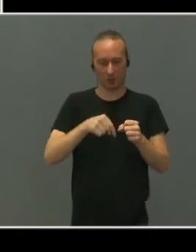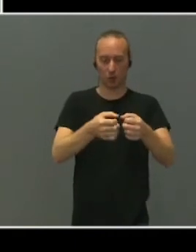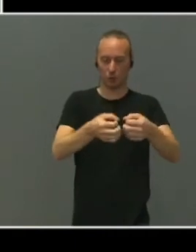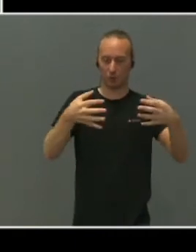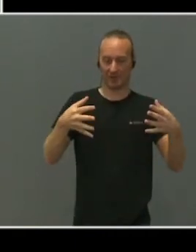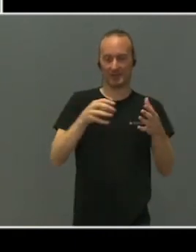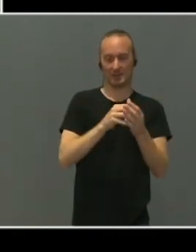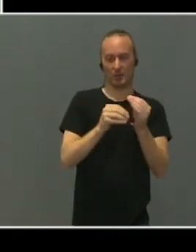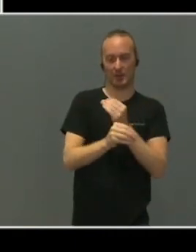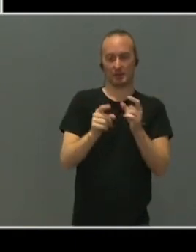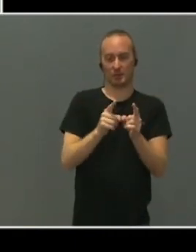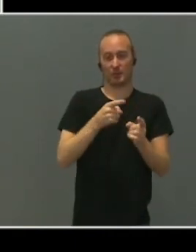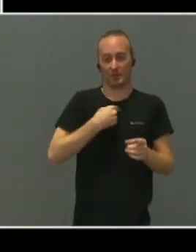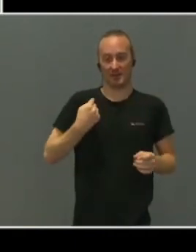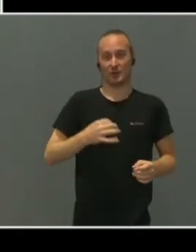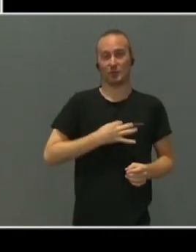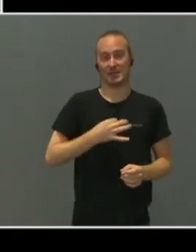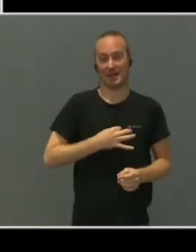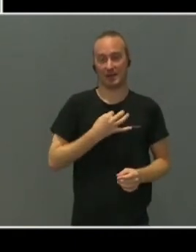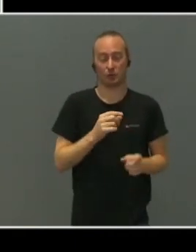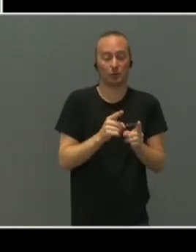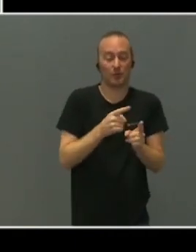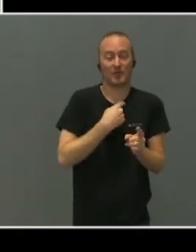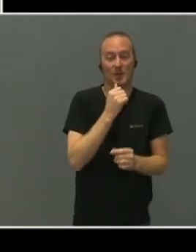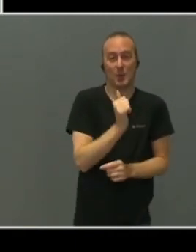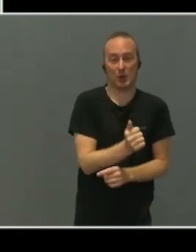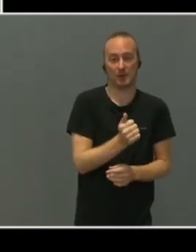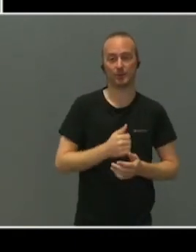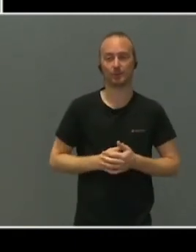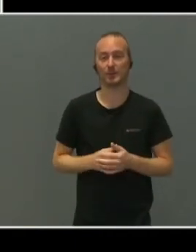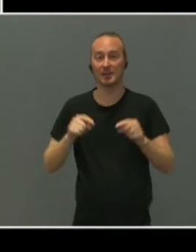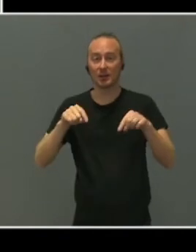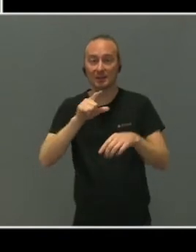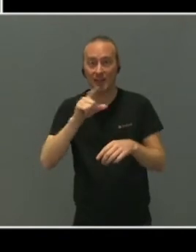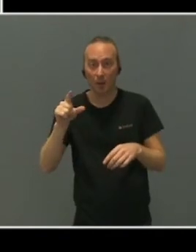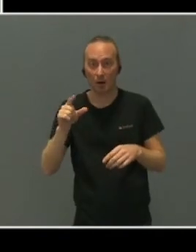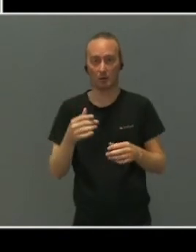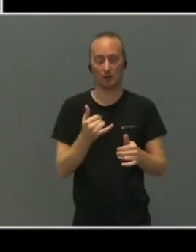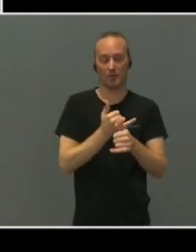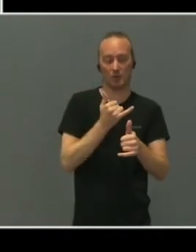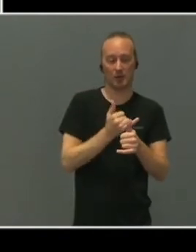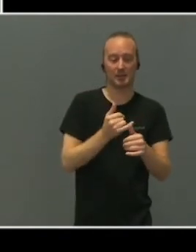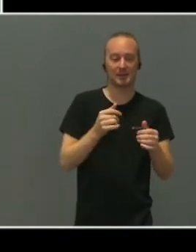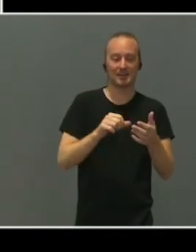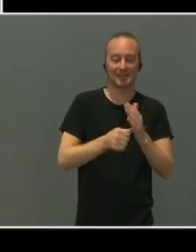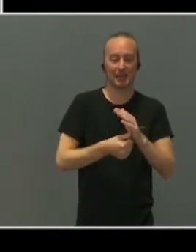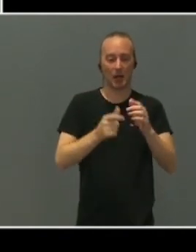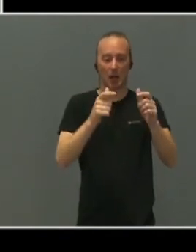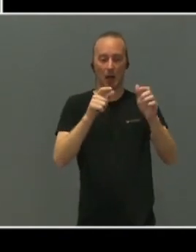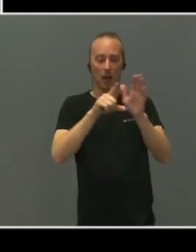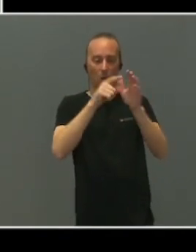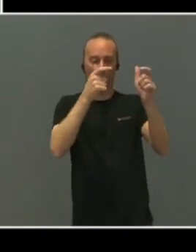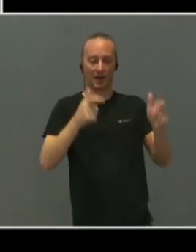vi bør. Årets tema for konferansen er hvordan sikkerhet, lovverk, gode intensjoner og